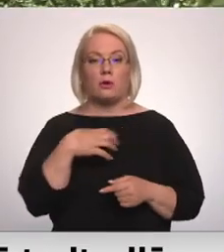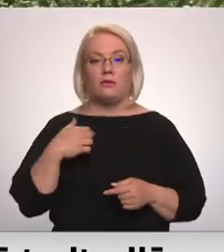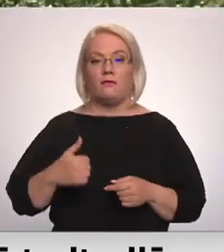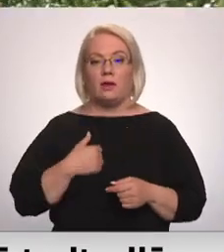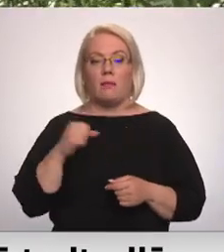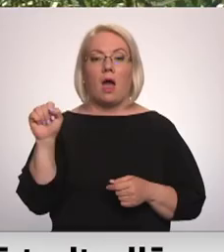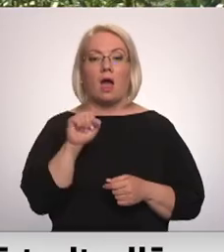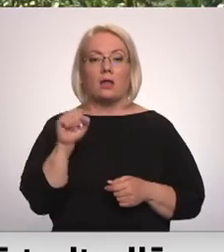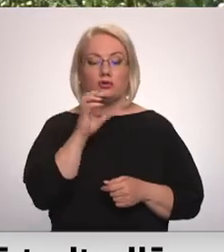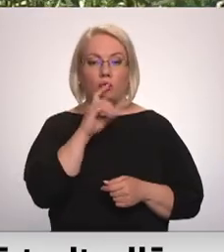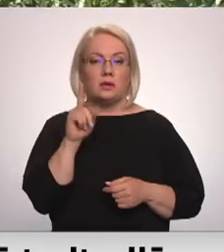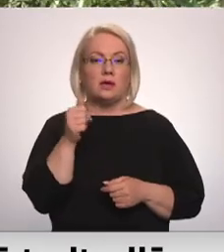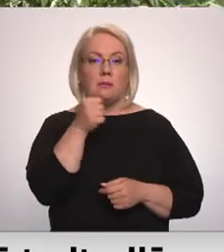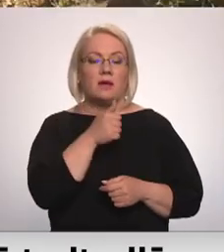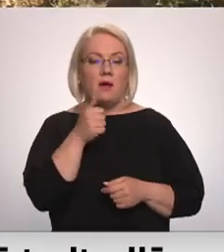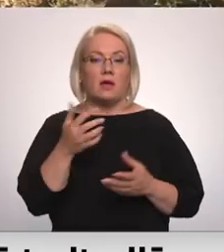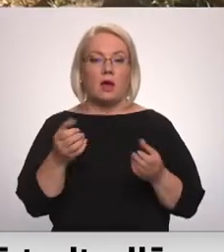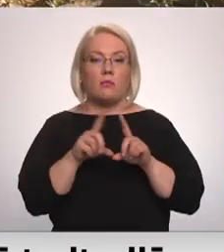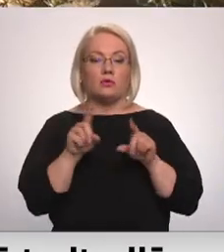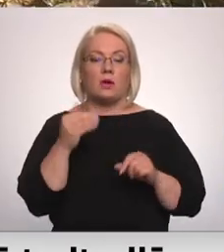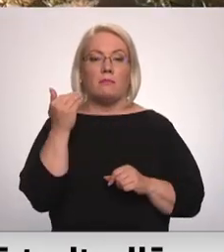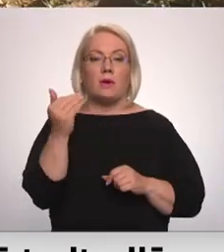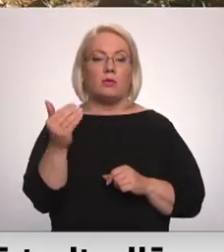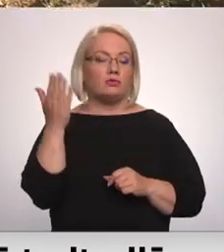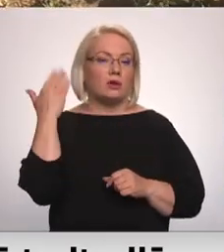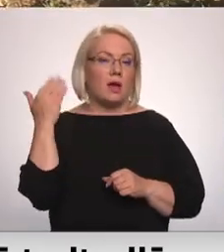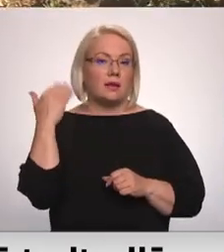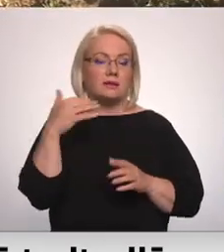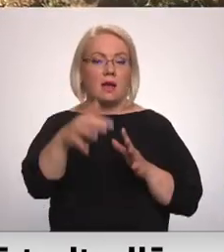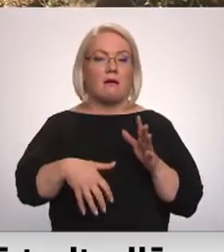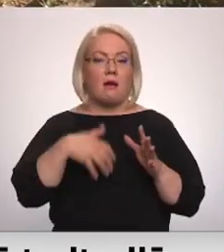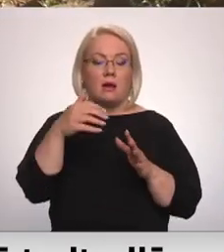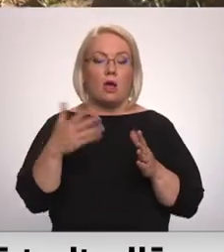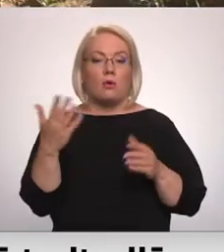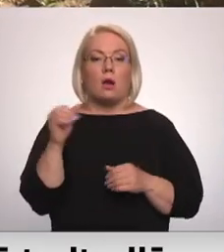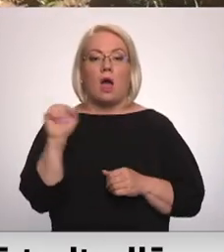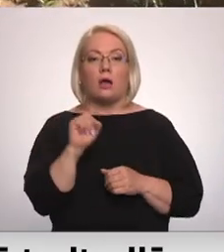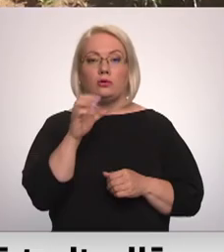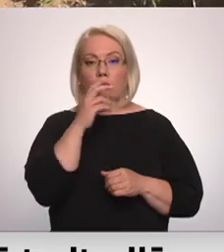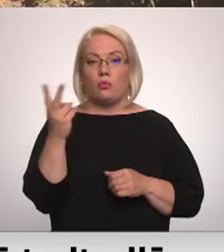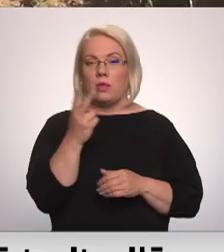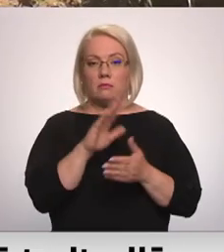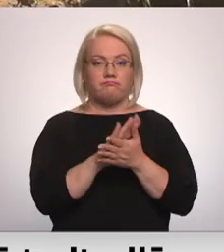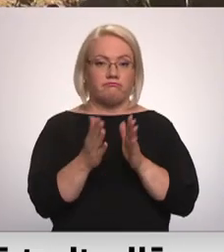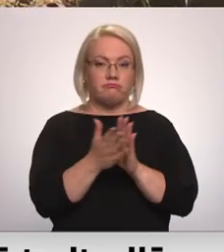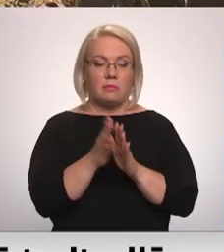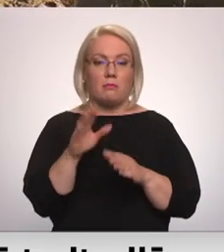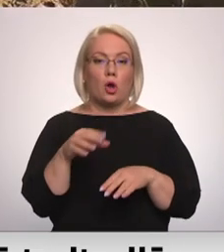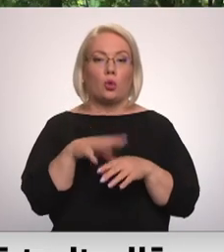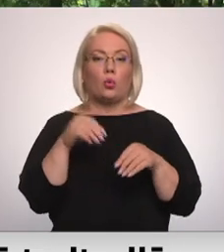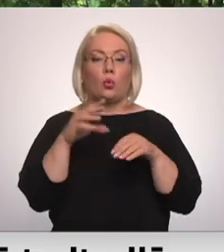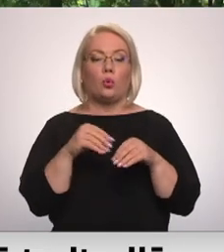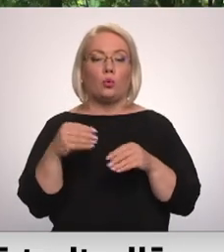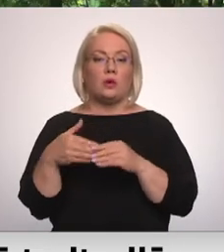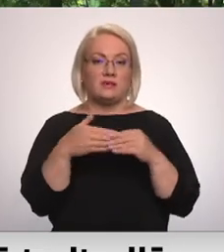ādaž ūdens atrodas privātam uzņēmumam piedarošu kadreizējā karjera, ar kuru ādaž ūdenim noslēgts līgums par dūņu izvešanu.